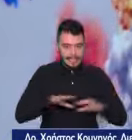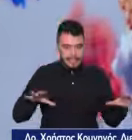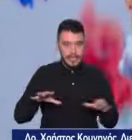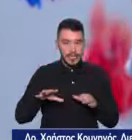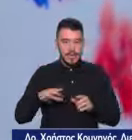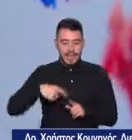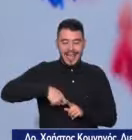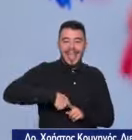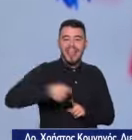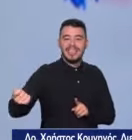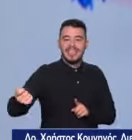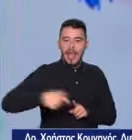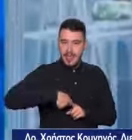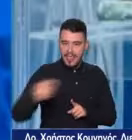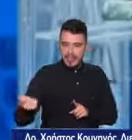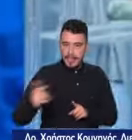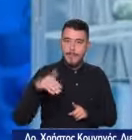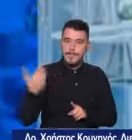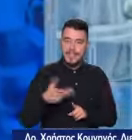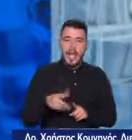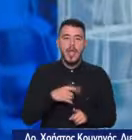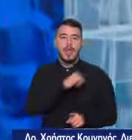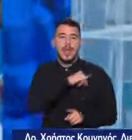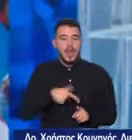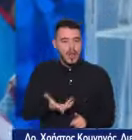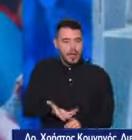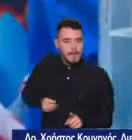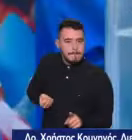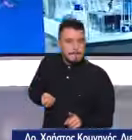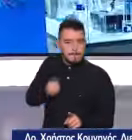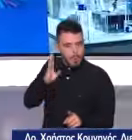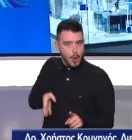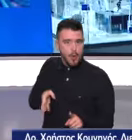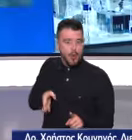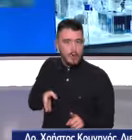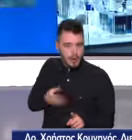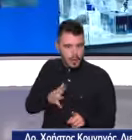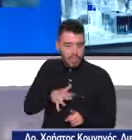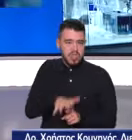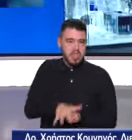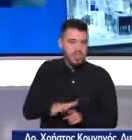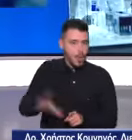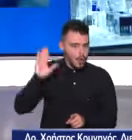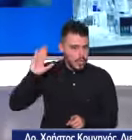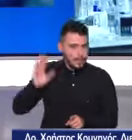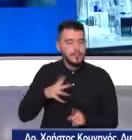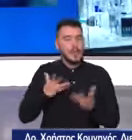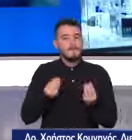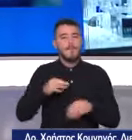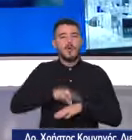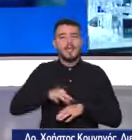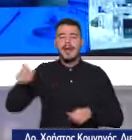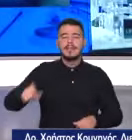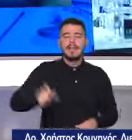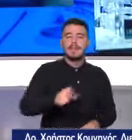είναι πλήρως συγκρατής. Δεν χάνουν σταγόνα αούρων. Και το πολύ μέσα σε μια-δυο μέρες να καθυστερήσουν. Και επίσης έχουμε πολλούς ασθενείς οι